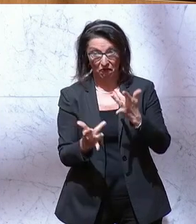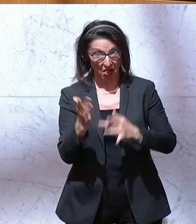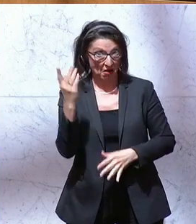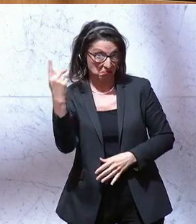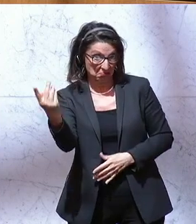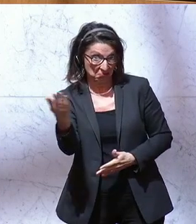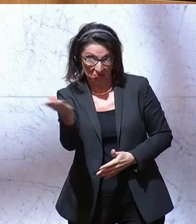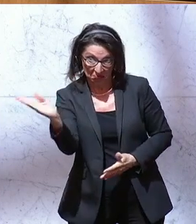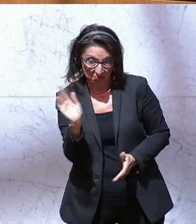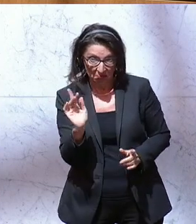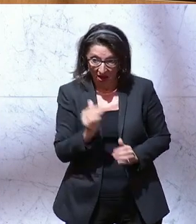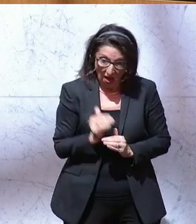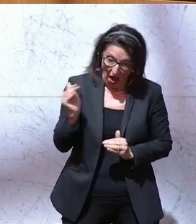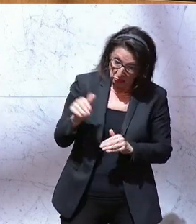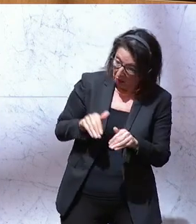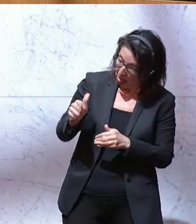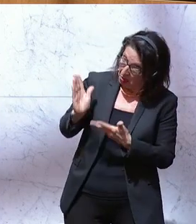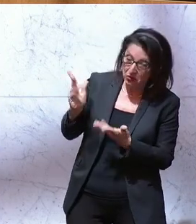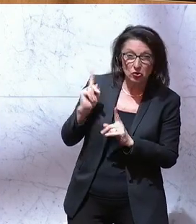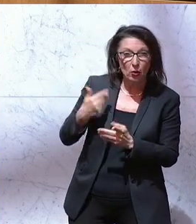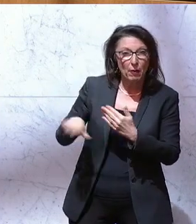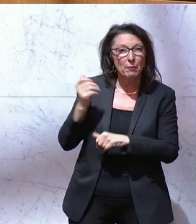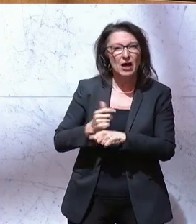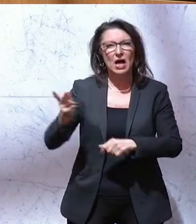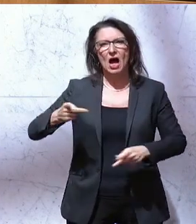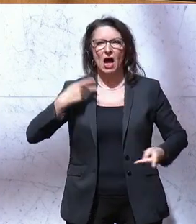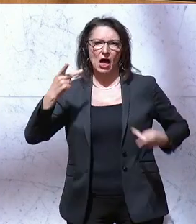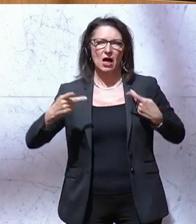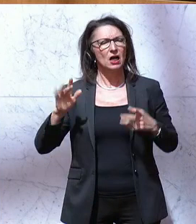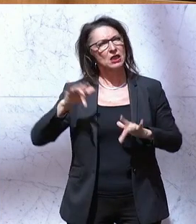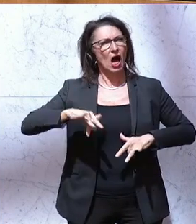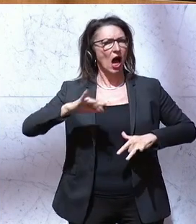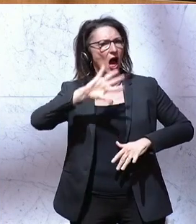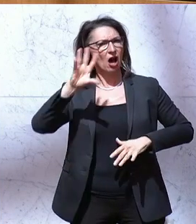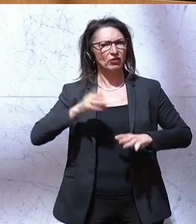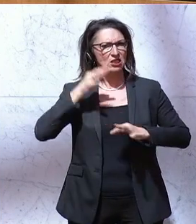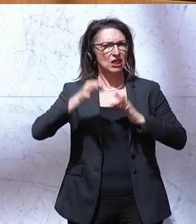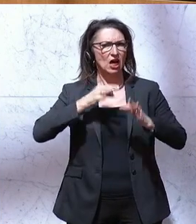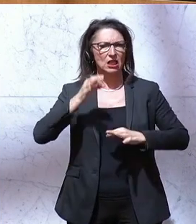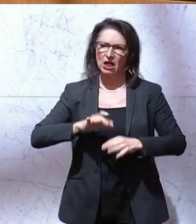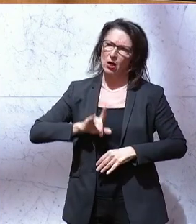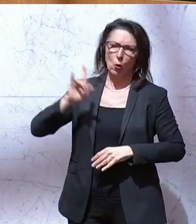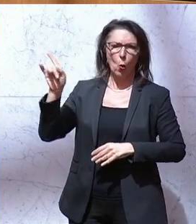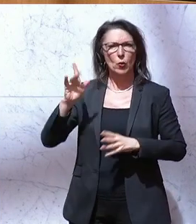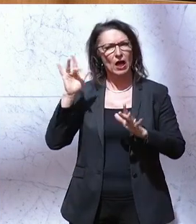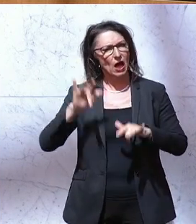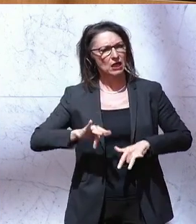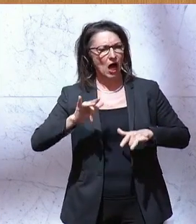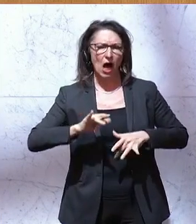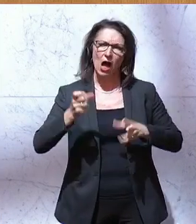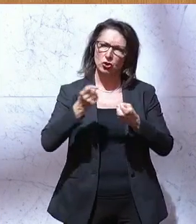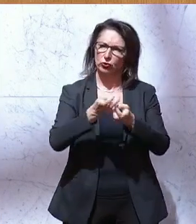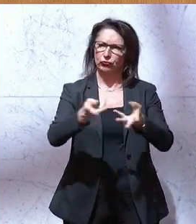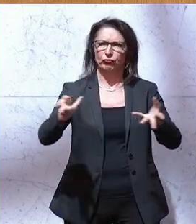hier, Herr Außenminister, tätig werden, sich rühmt, er hat eine Afrika-Strategie und er hätte da einen multidimensionalen Ansatz.